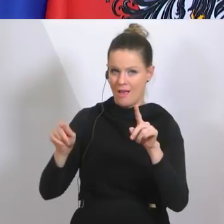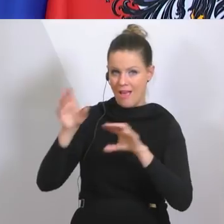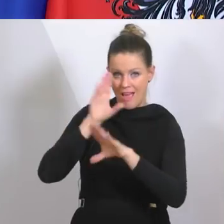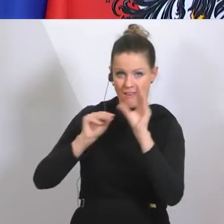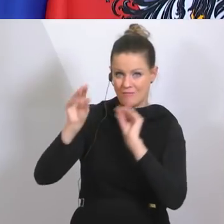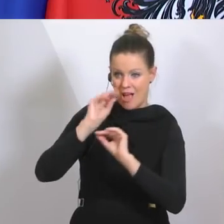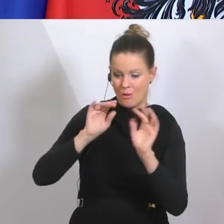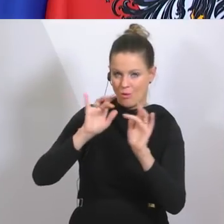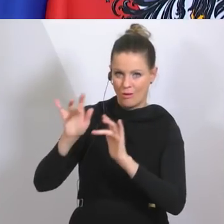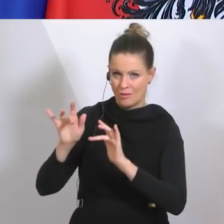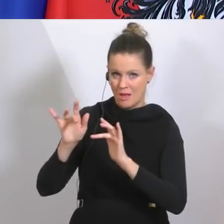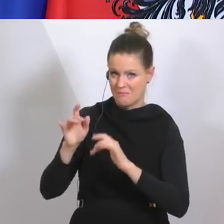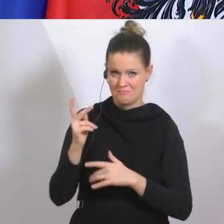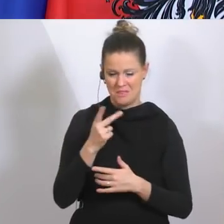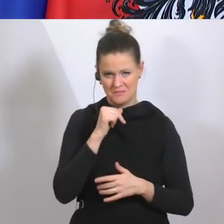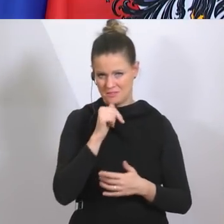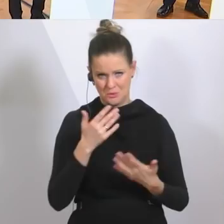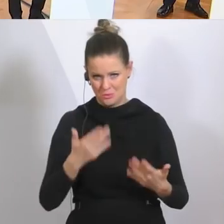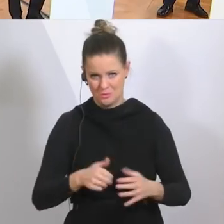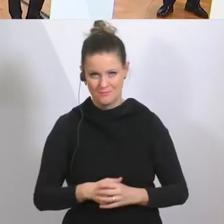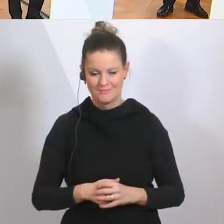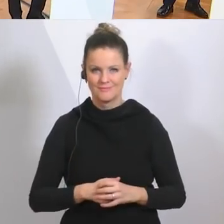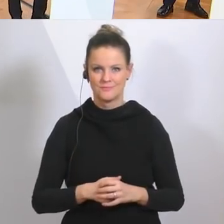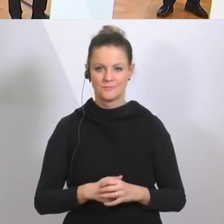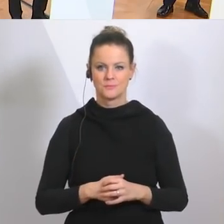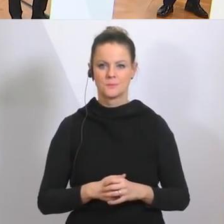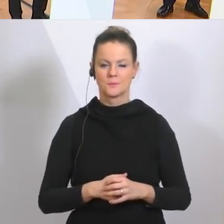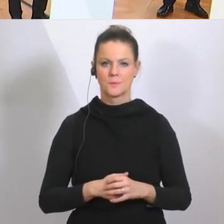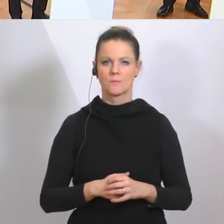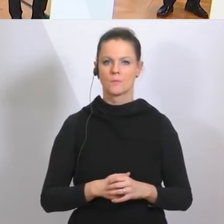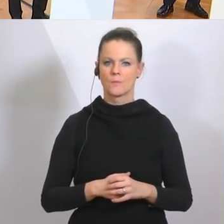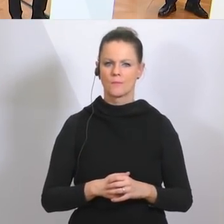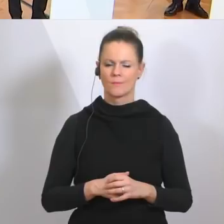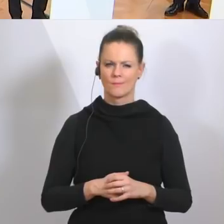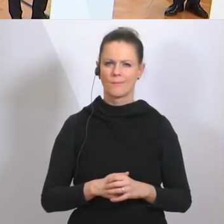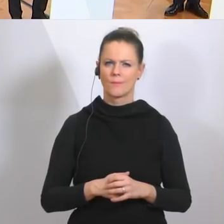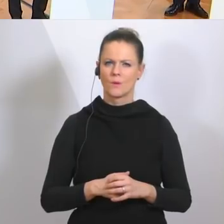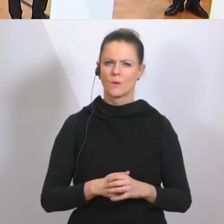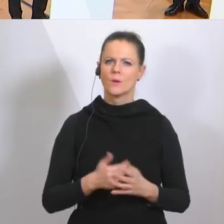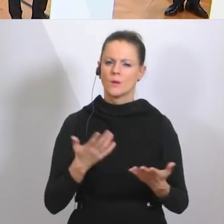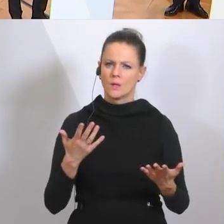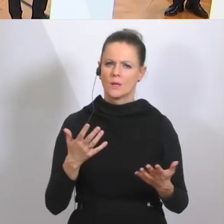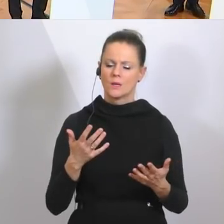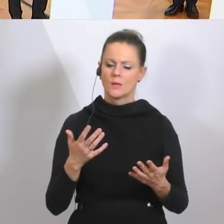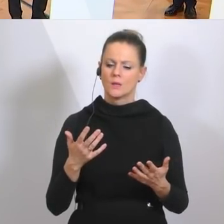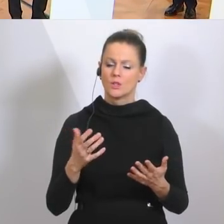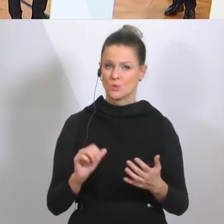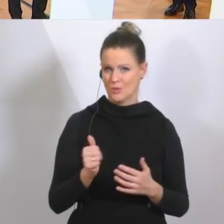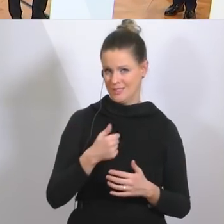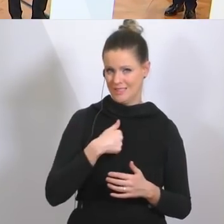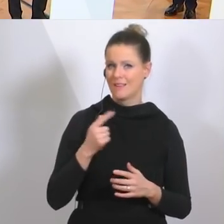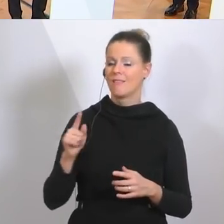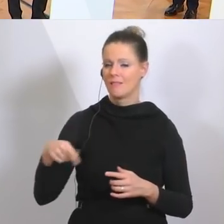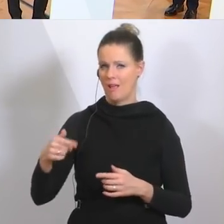aus. Vielleicht noch kurz, bevor der Kollege Innenminister fortsetzt und zur ersten Frage kommt. Die Frage der